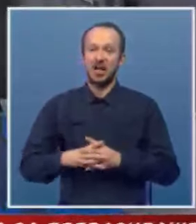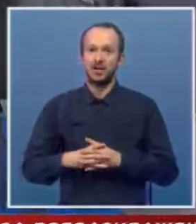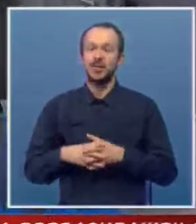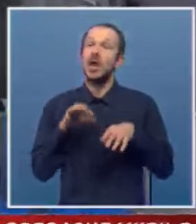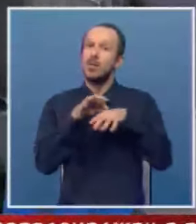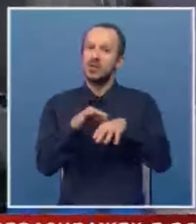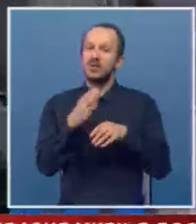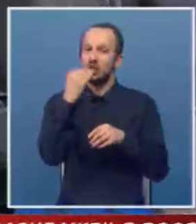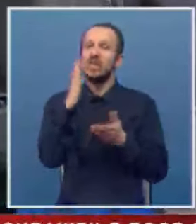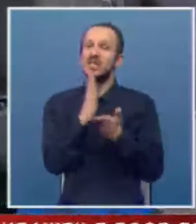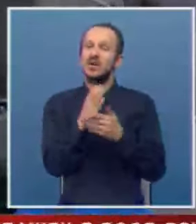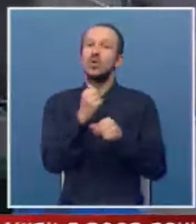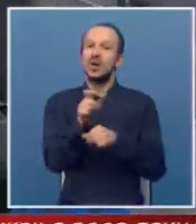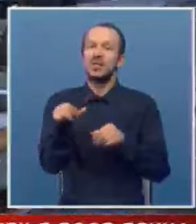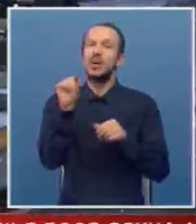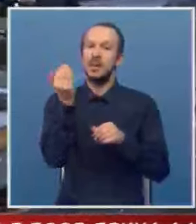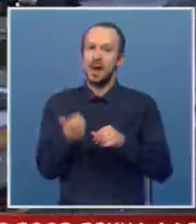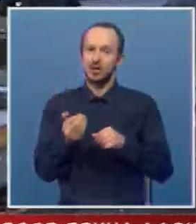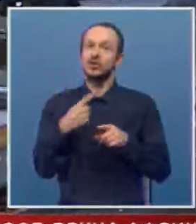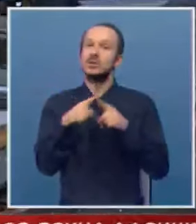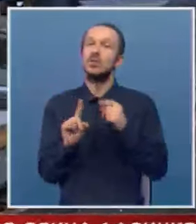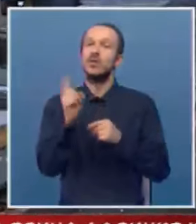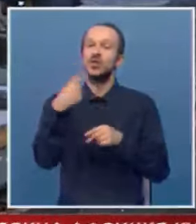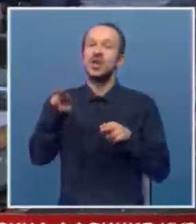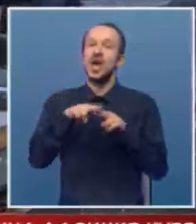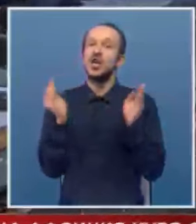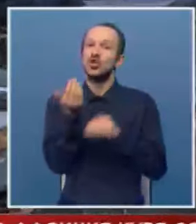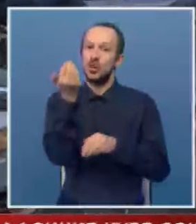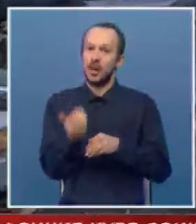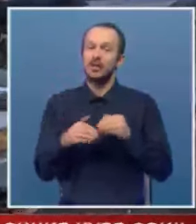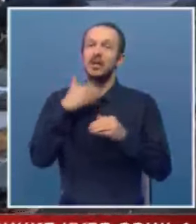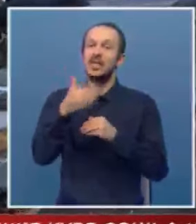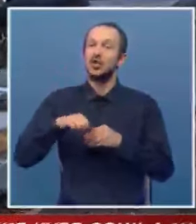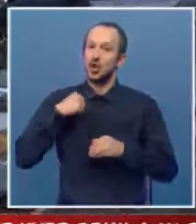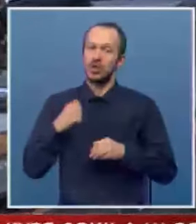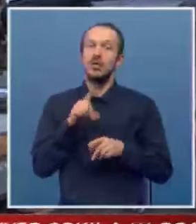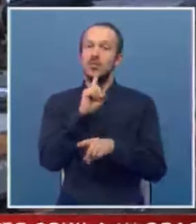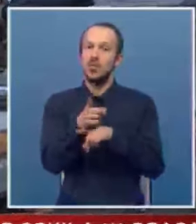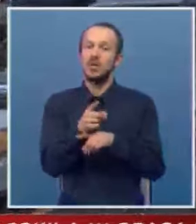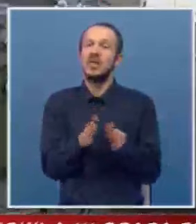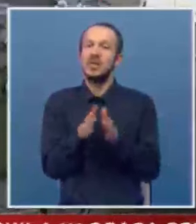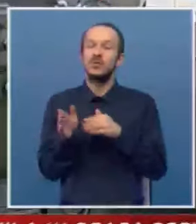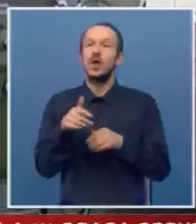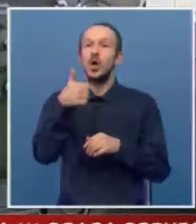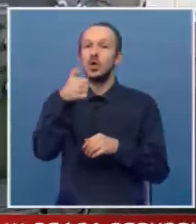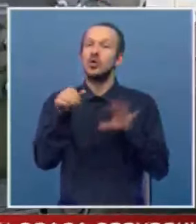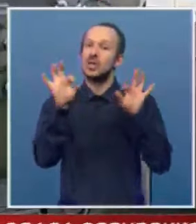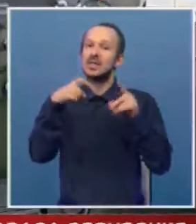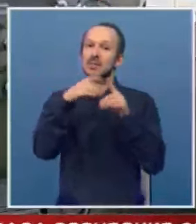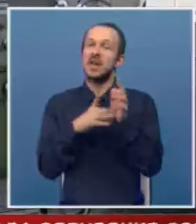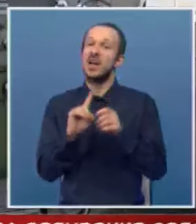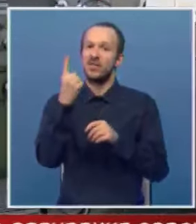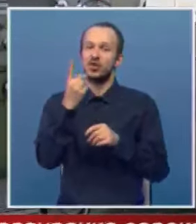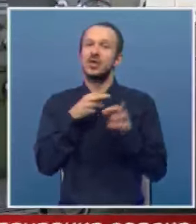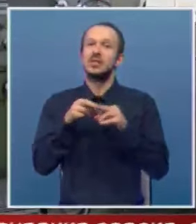Poslodavci će za svakog radnika na minimalcu zbog povećanja najniže plate u sljedećoj godini morati izdvojiti oko 110 maraka